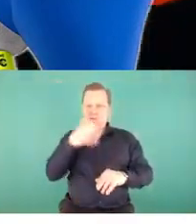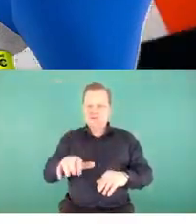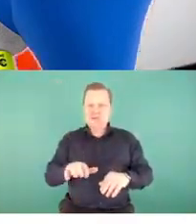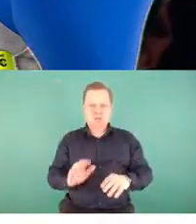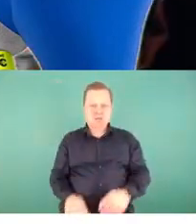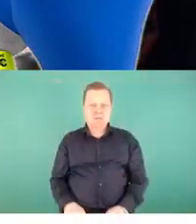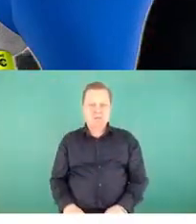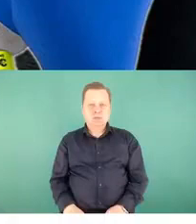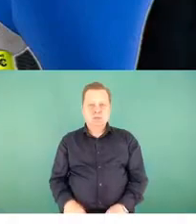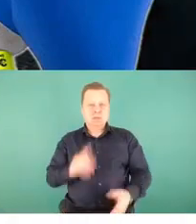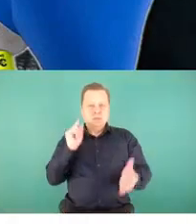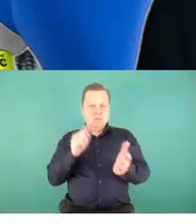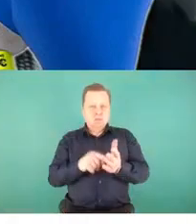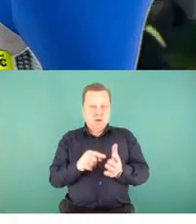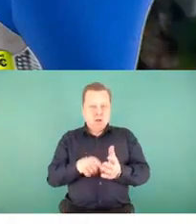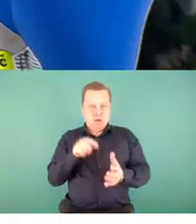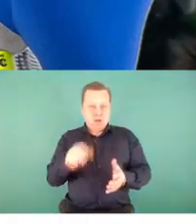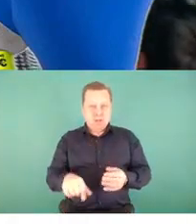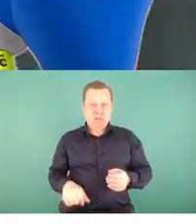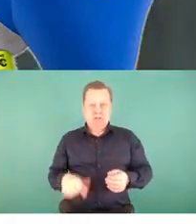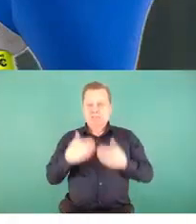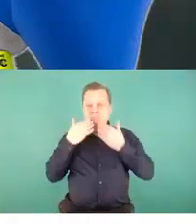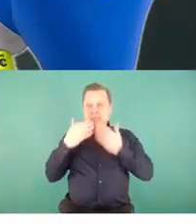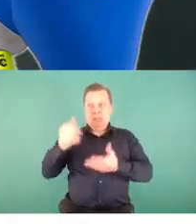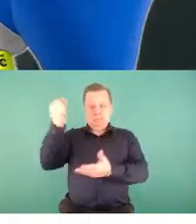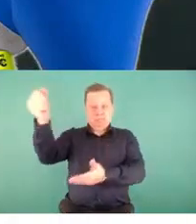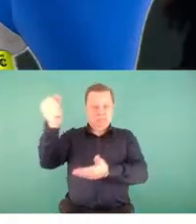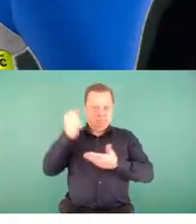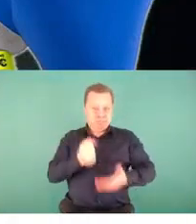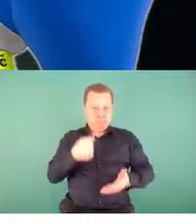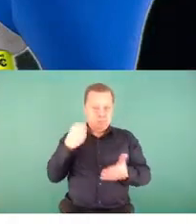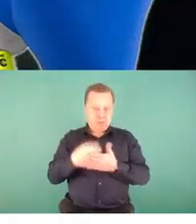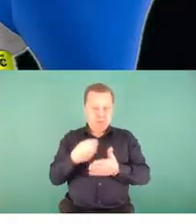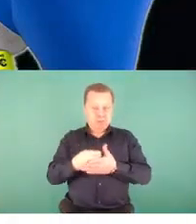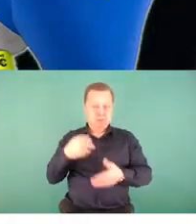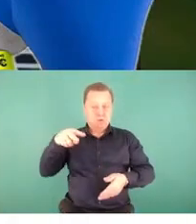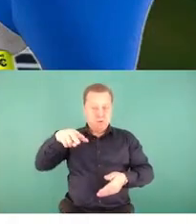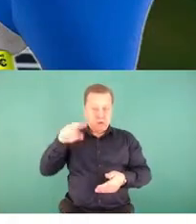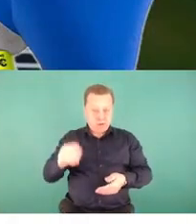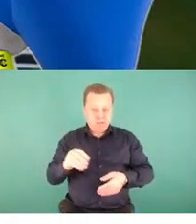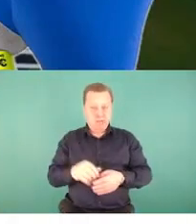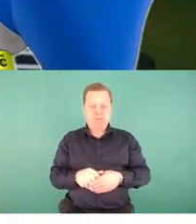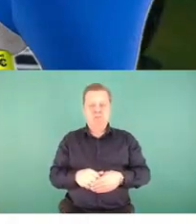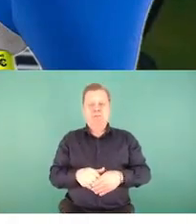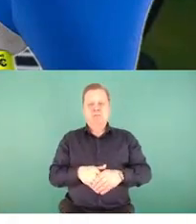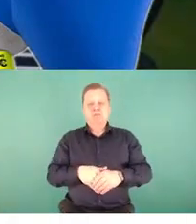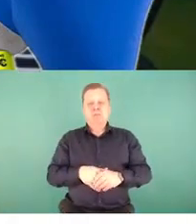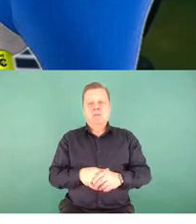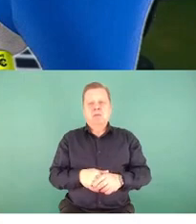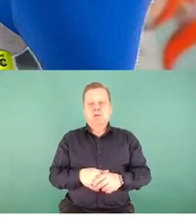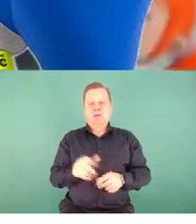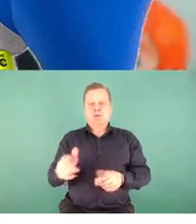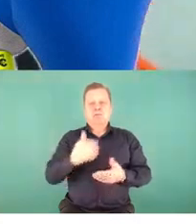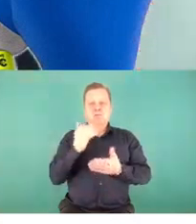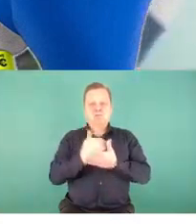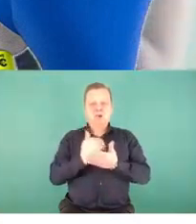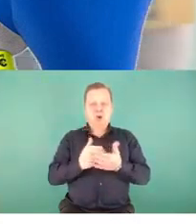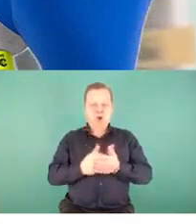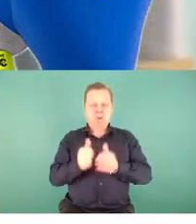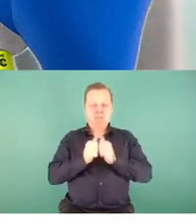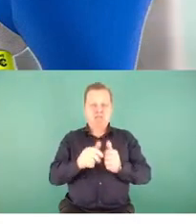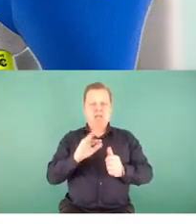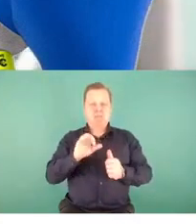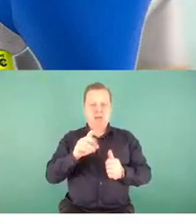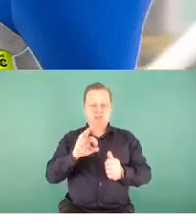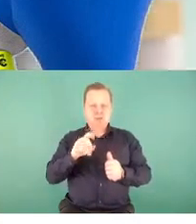Właśnie dlatego, dzięki dofinansowaniu ze środków Funduszu Spójności, w ramach Programu Operacyjnego Infrastruktura i